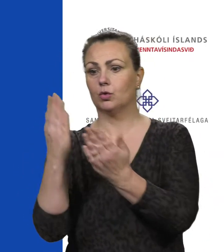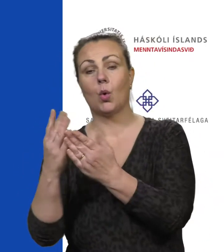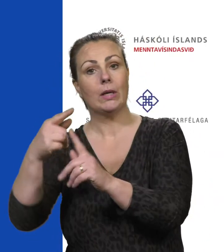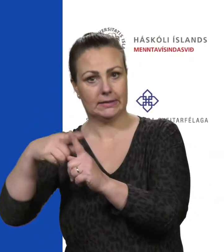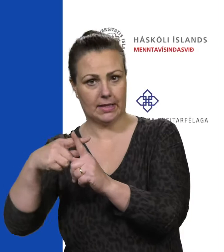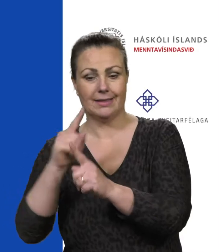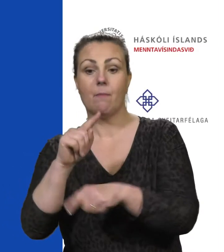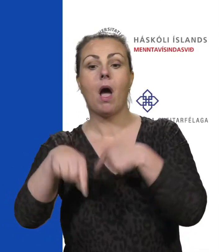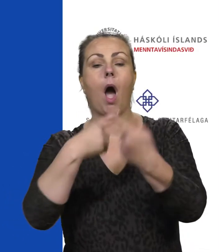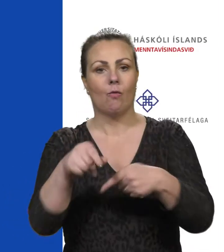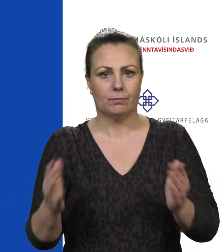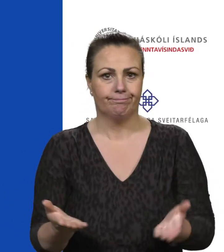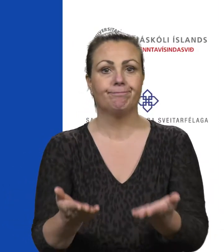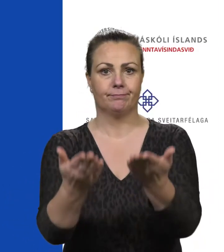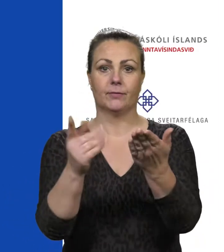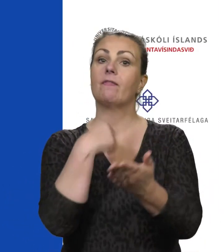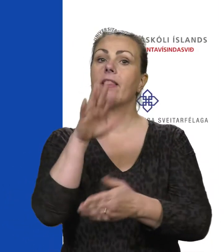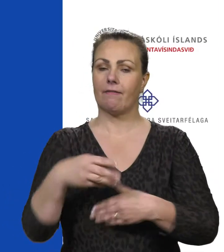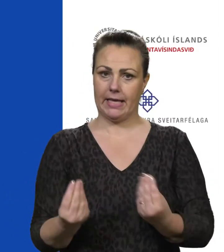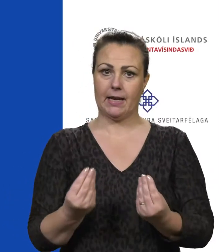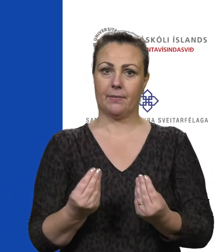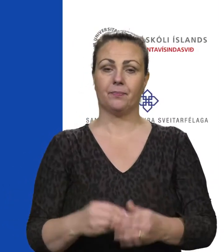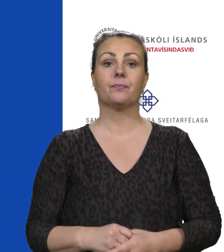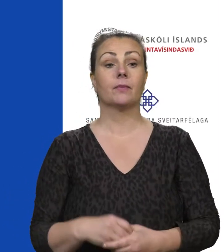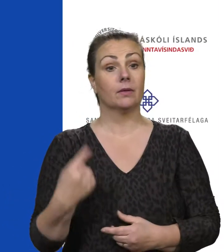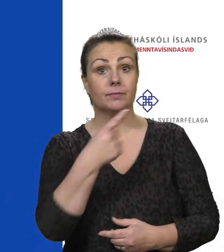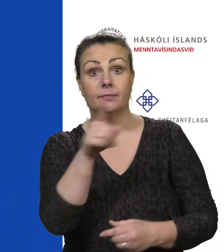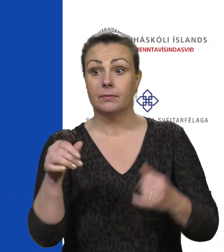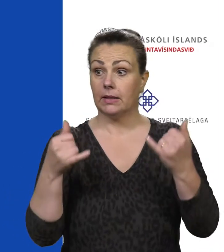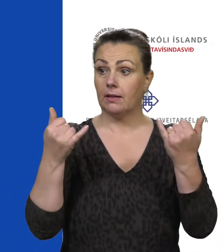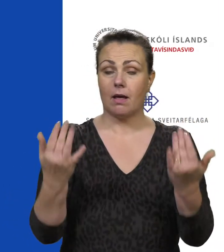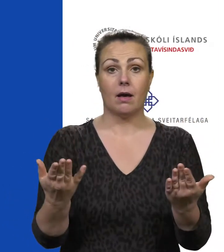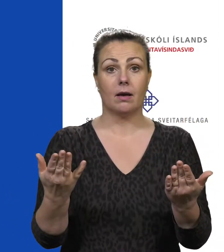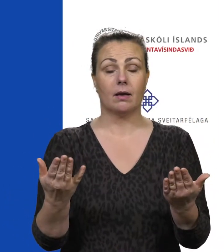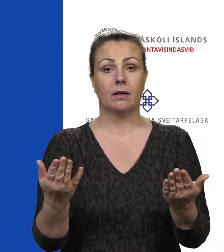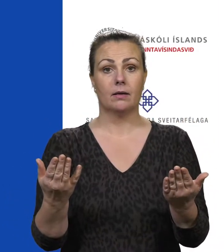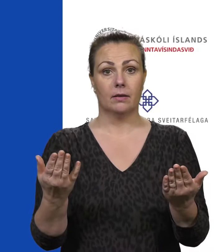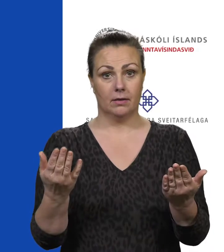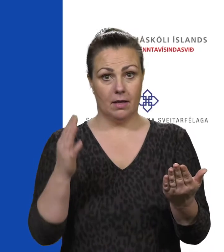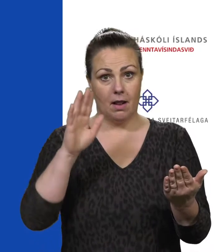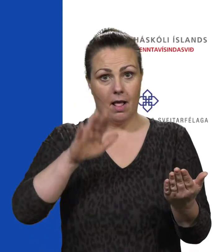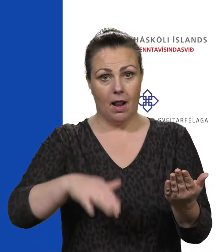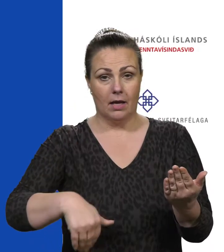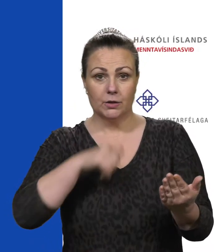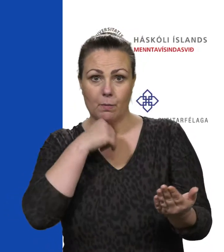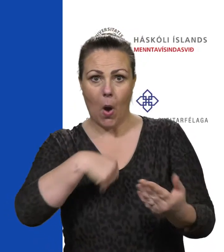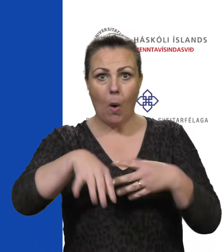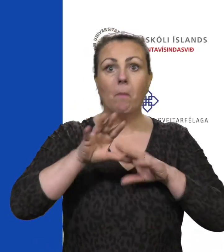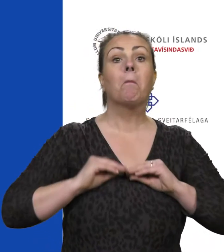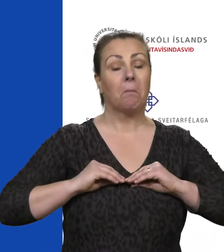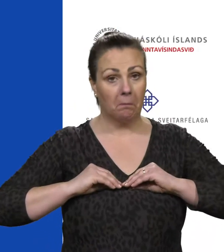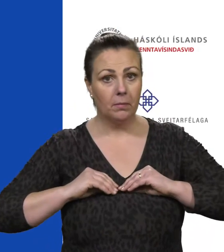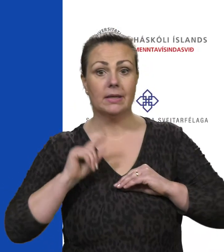áfram. Það er það sem við þurfum að gera, þið sem að í dag hérna hafið fengið sínisorg á þessum